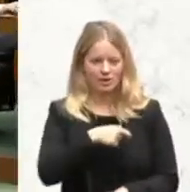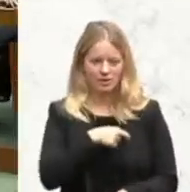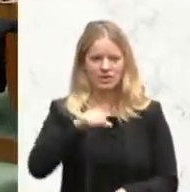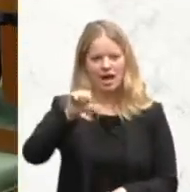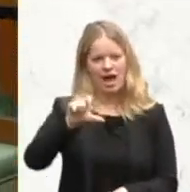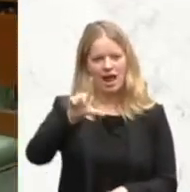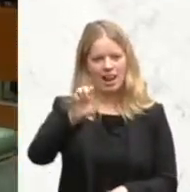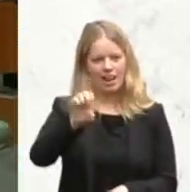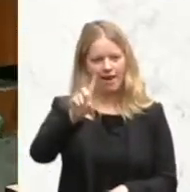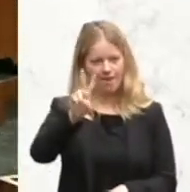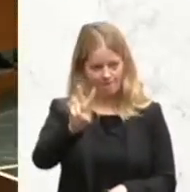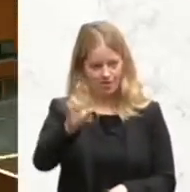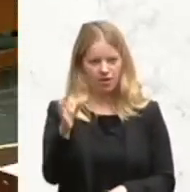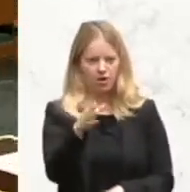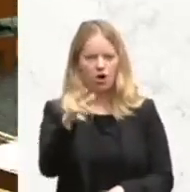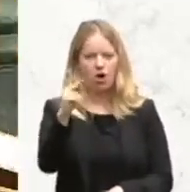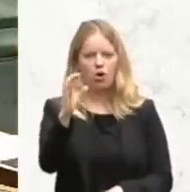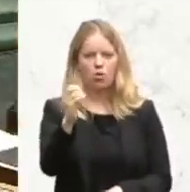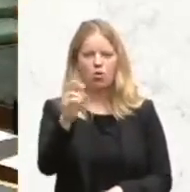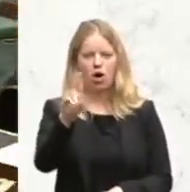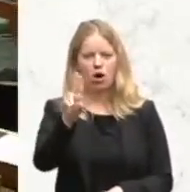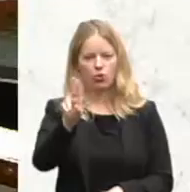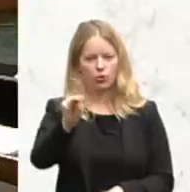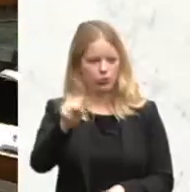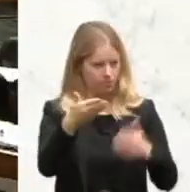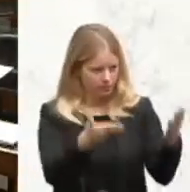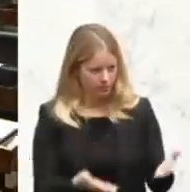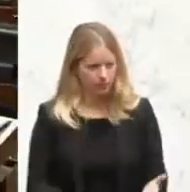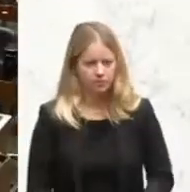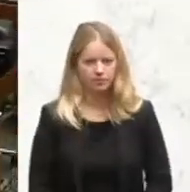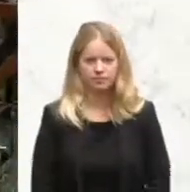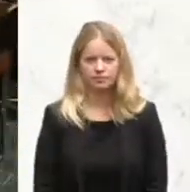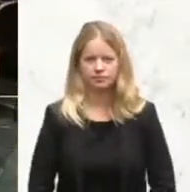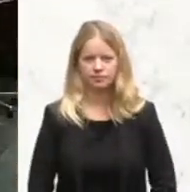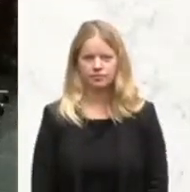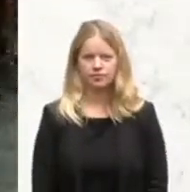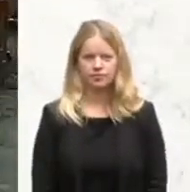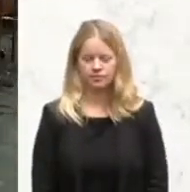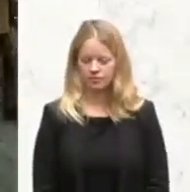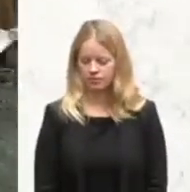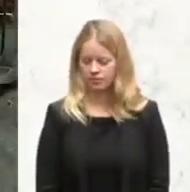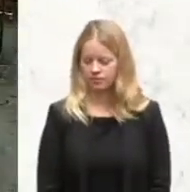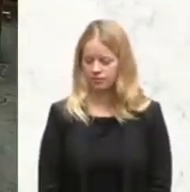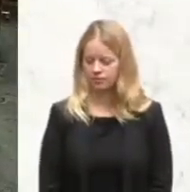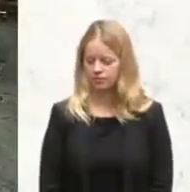Alef Koron, die Menschenrechtssprecherin der Grünen, kommt nach Belakowitsch-Jenewein ans Wort.